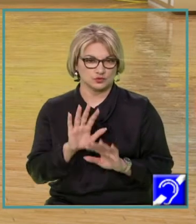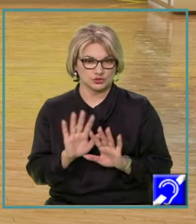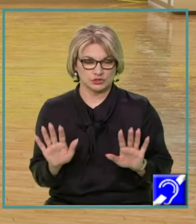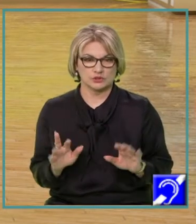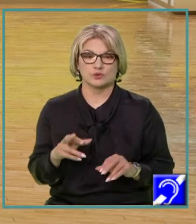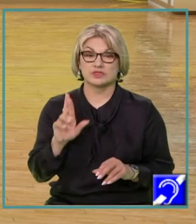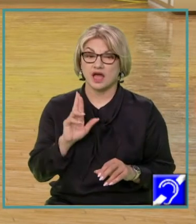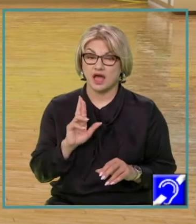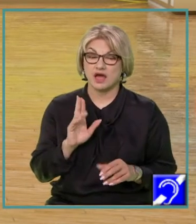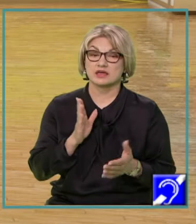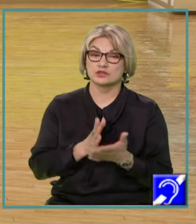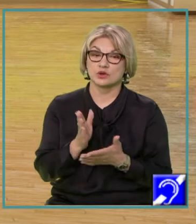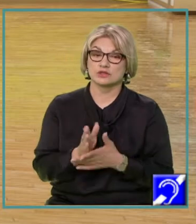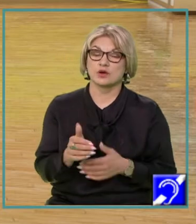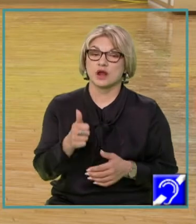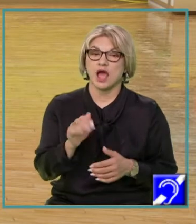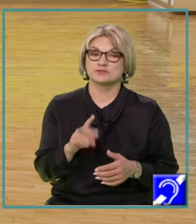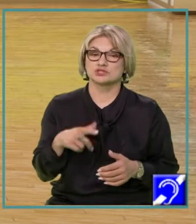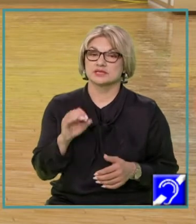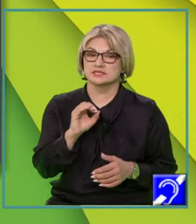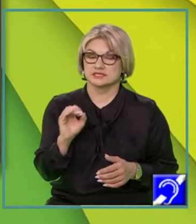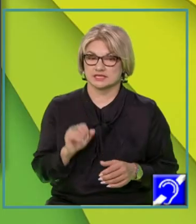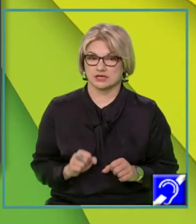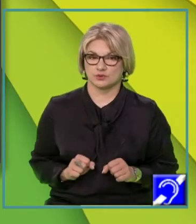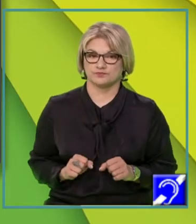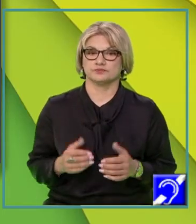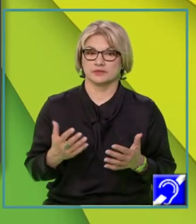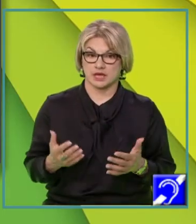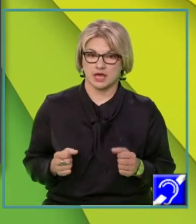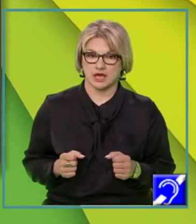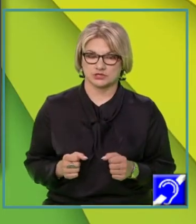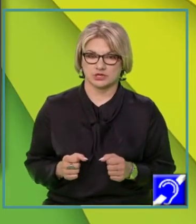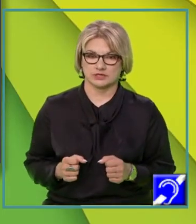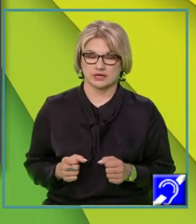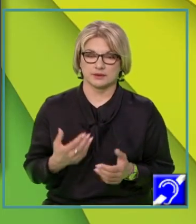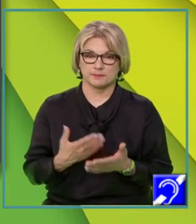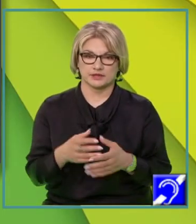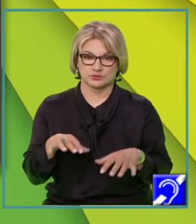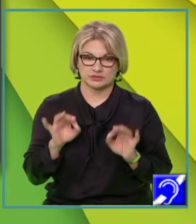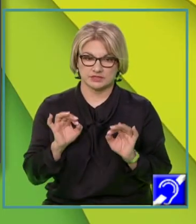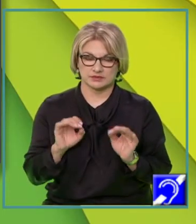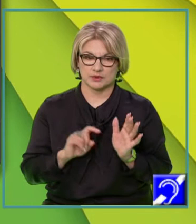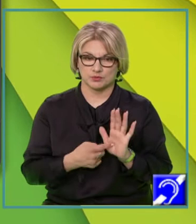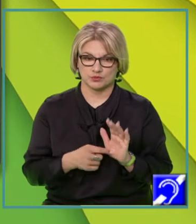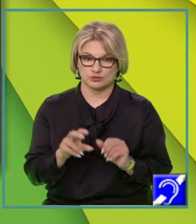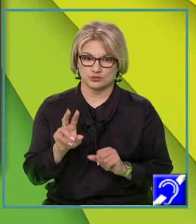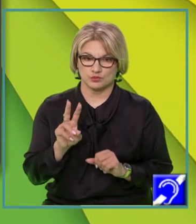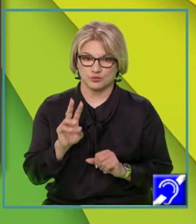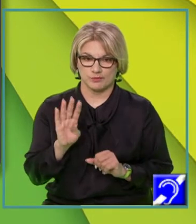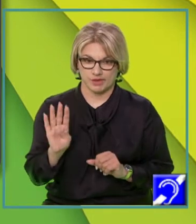dar întotdeauna abscisa este 0. Așadar, pentru a determina punctul B,